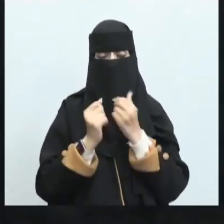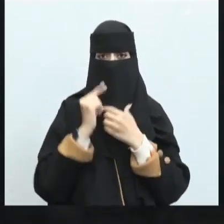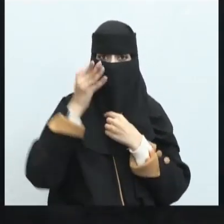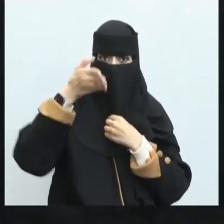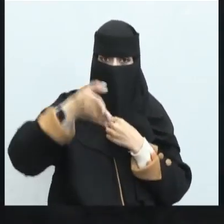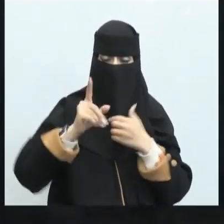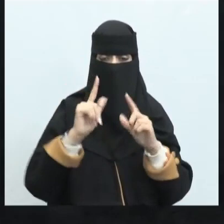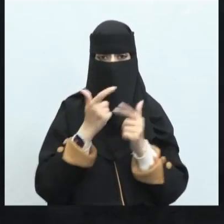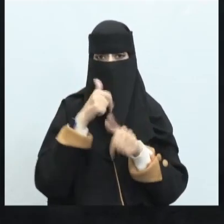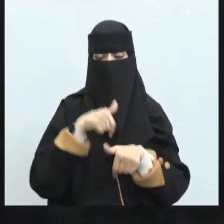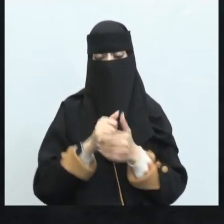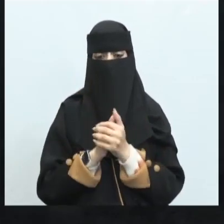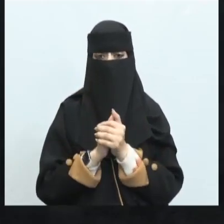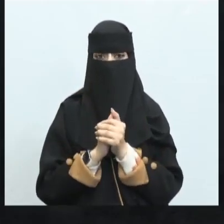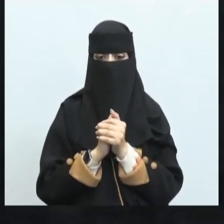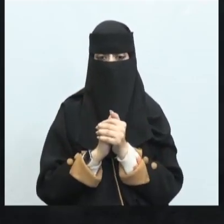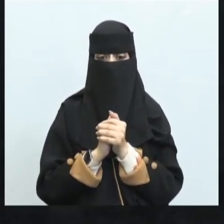الحروب والمعارك